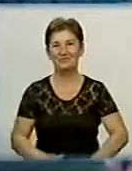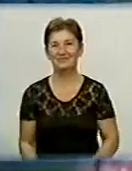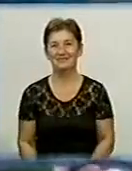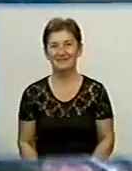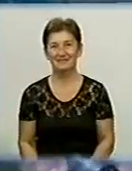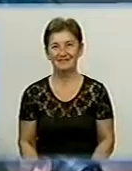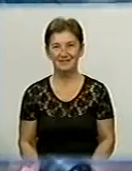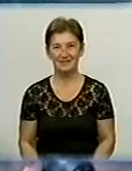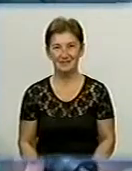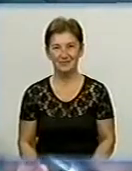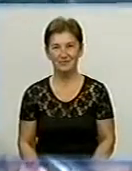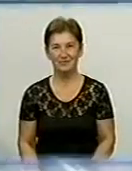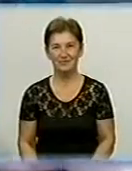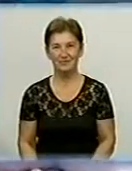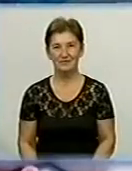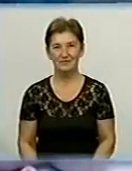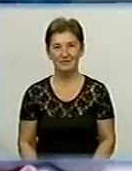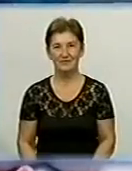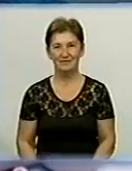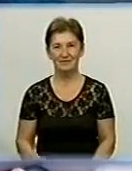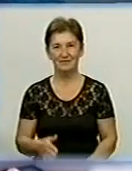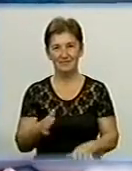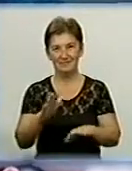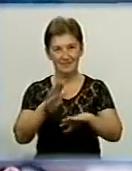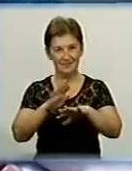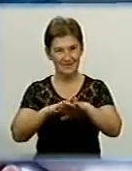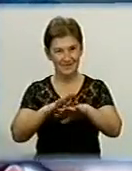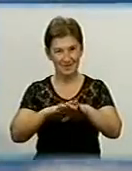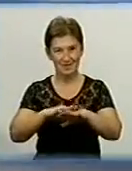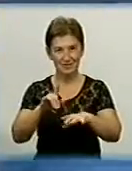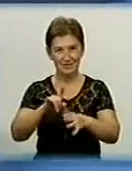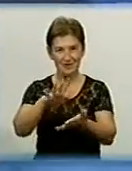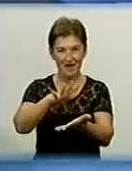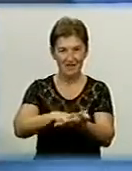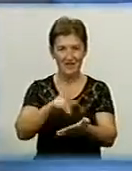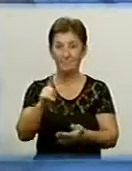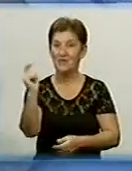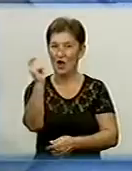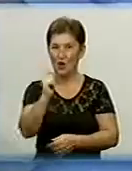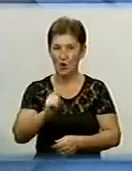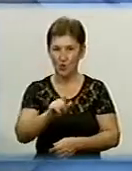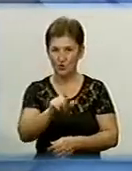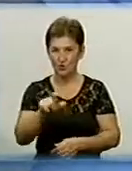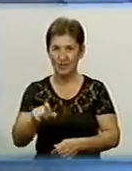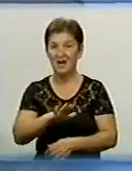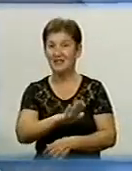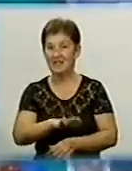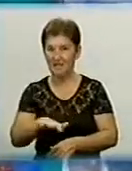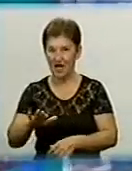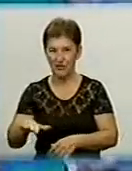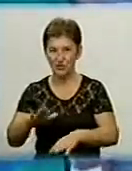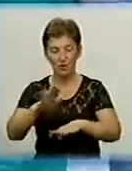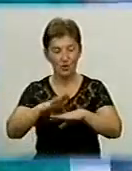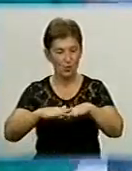Правило, ставитися? Так. Що руками витирати. Художники запевняють, дитячим рукам шкоди від фарби не буде,